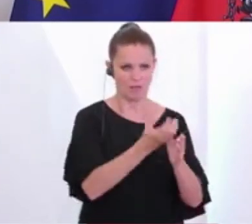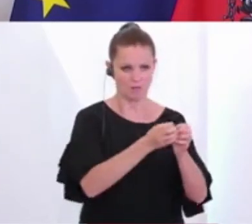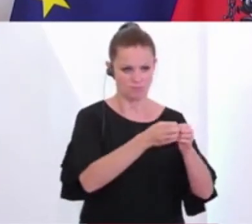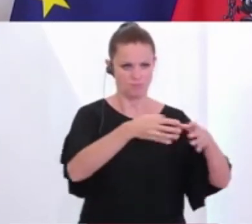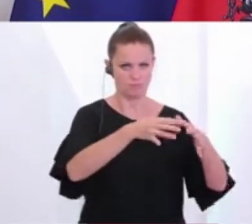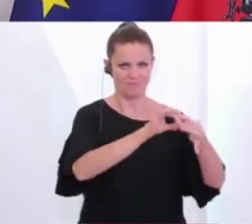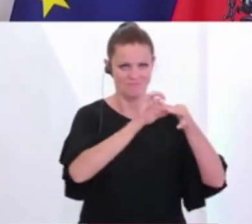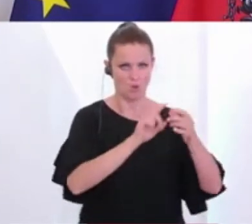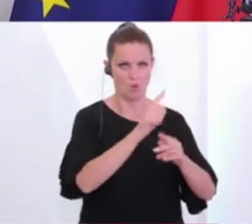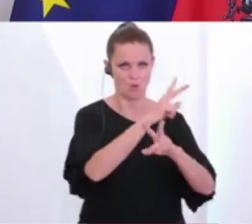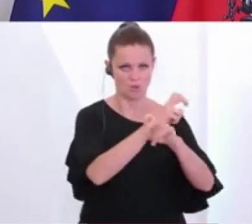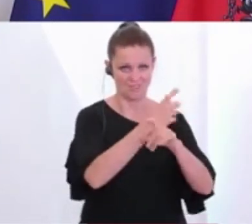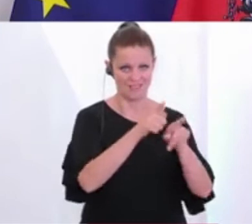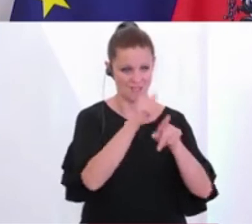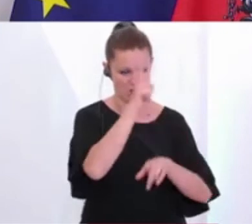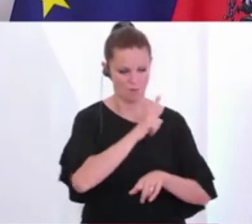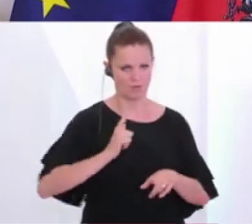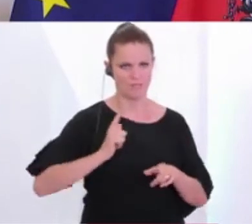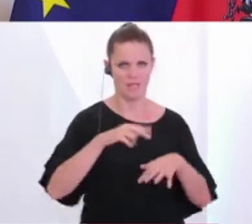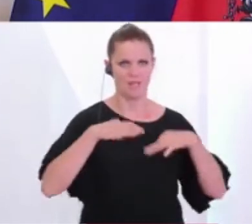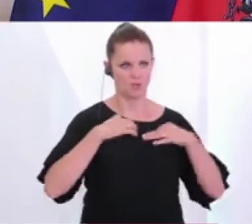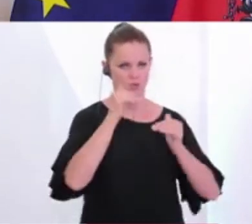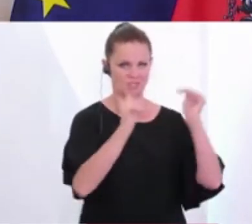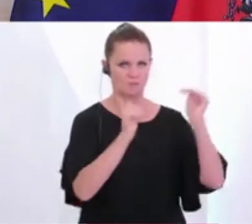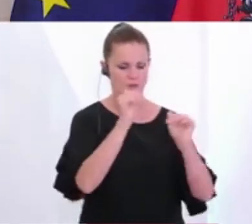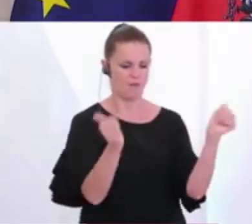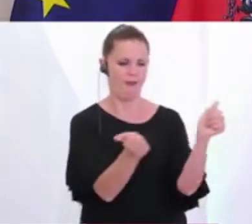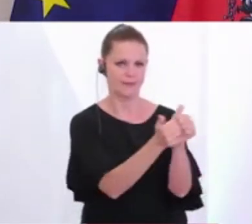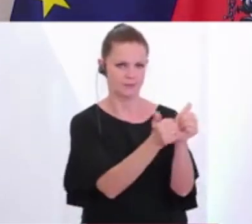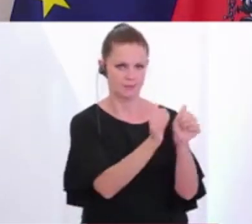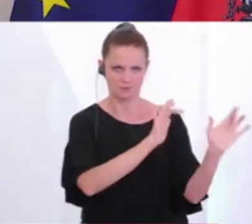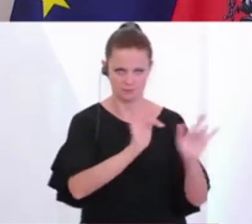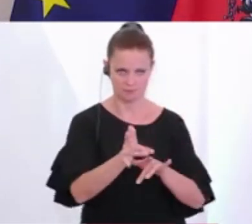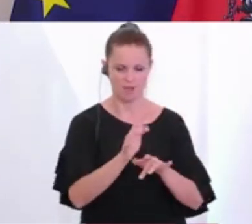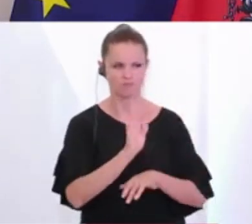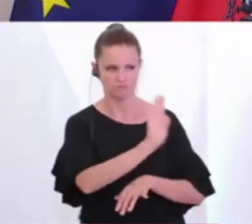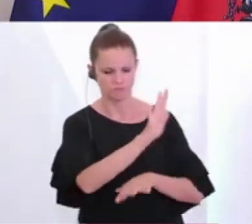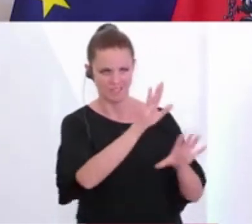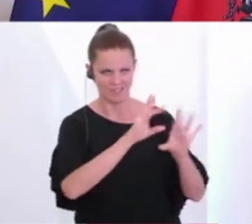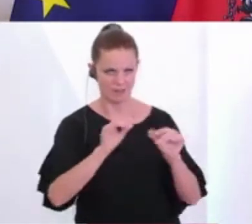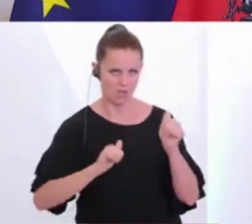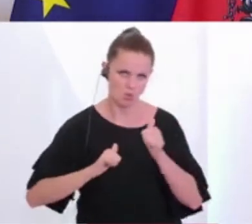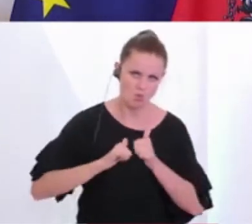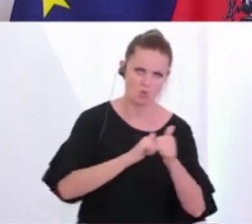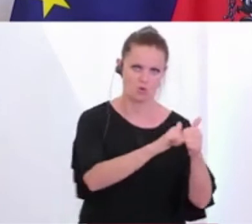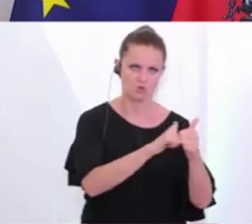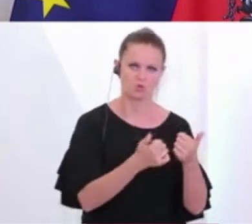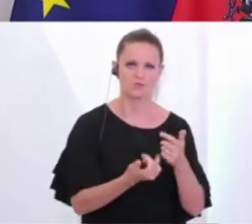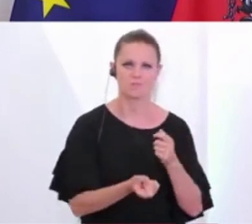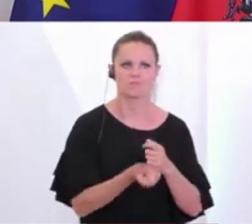Oberösterreich, wo auch hier die Polizei den Gesundheitsbehörden assistiert. Sie unterstützt bei ihrer Tätigkeit, gerade wenn es darum geht,